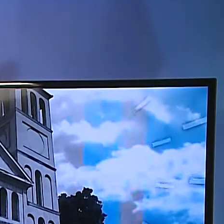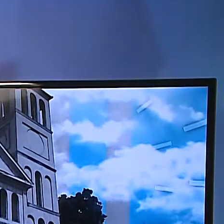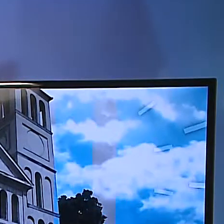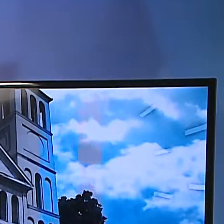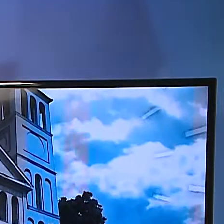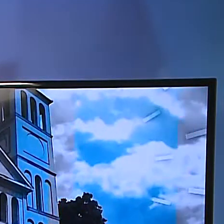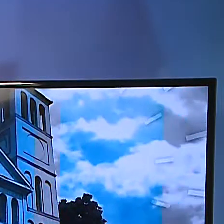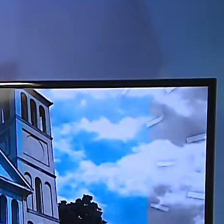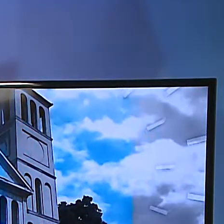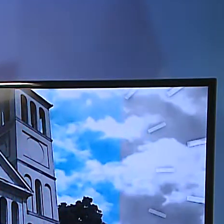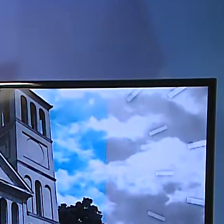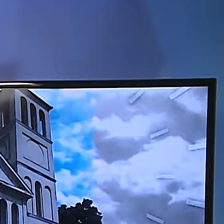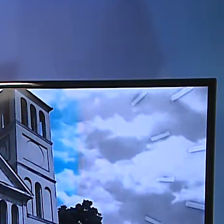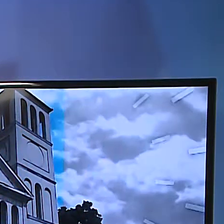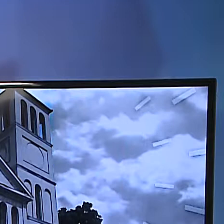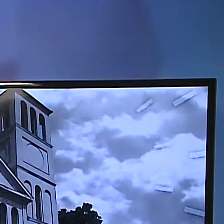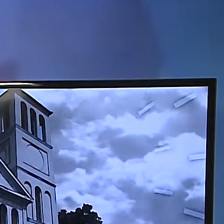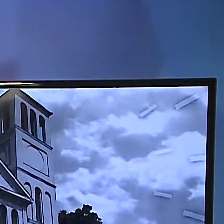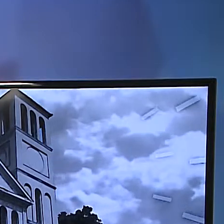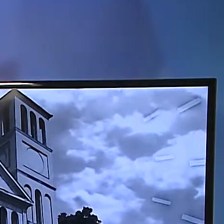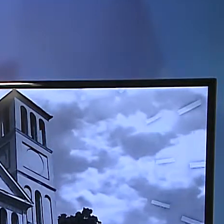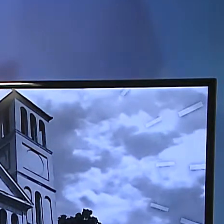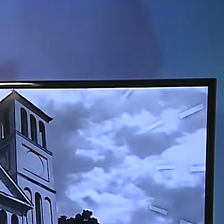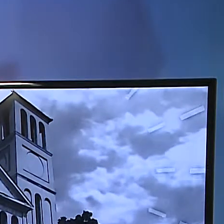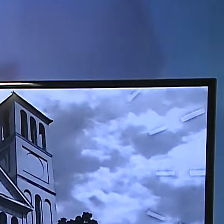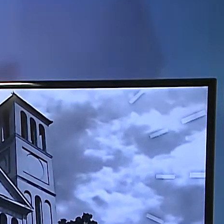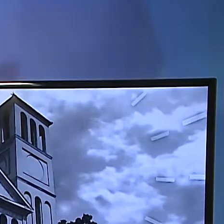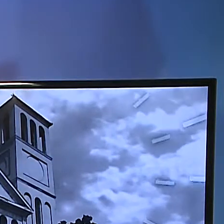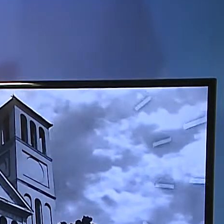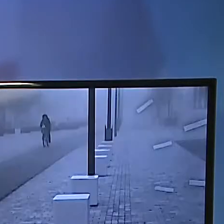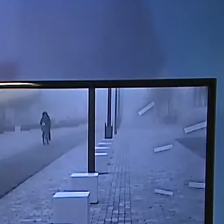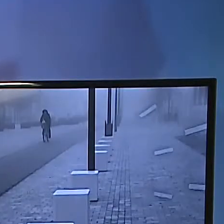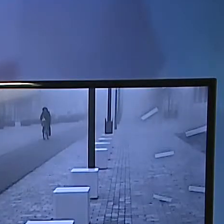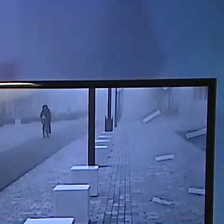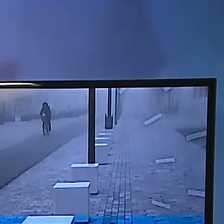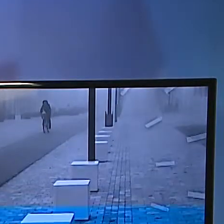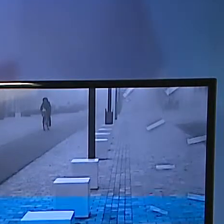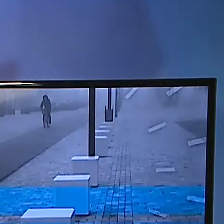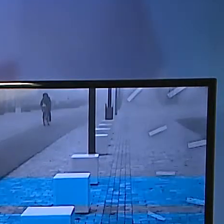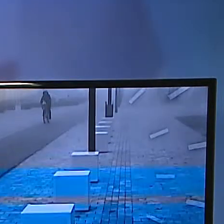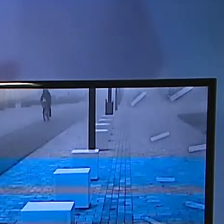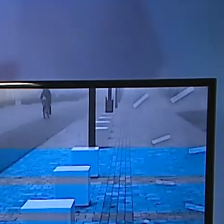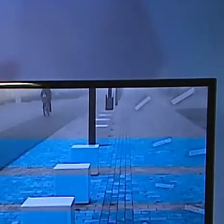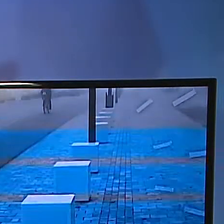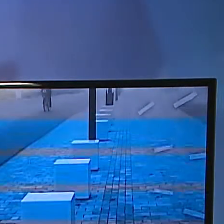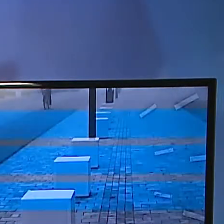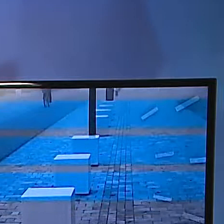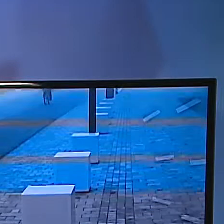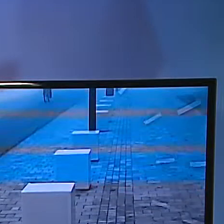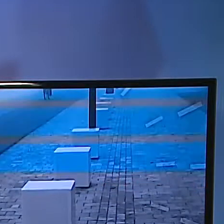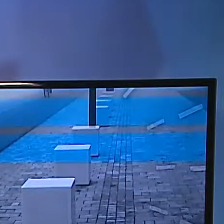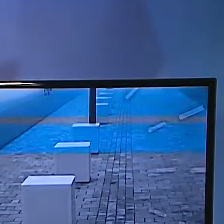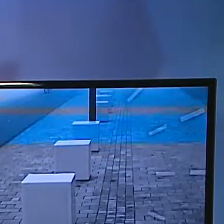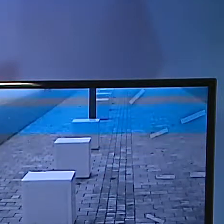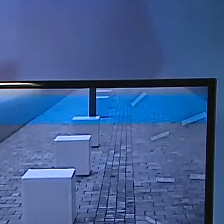beáramlását és a kötelező betelepítési kvótát. Védje meg Magyarországot és a magyar embereket. Ennek érdekében a